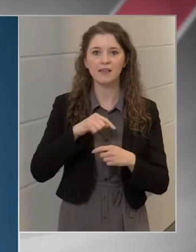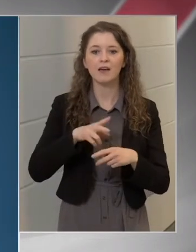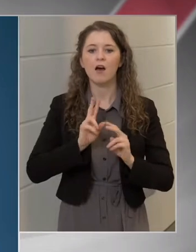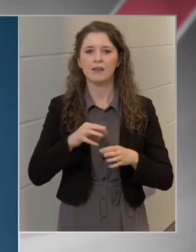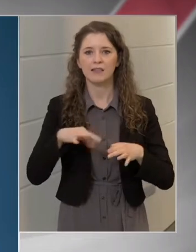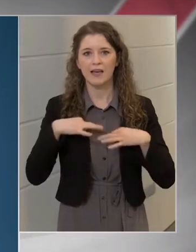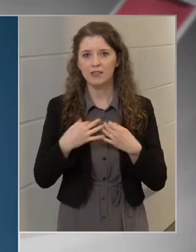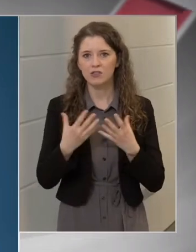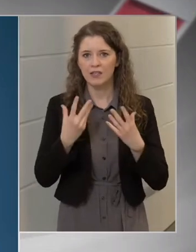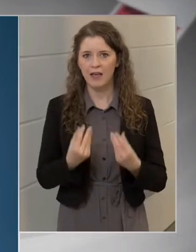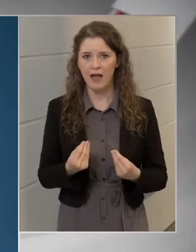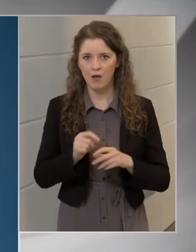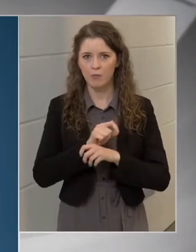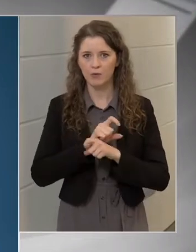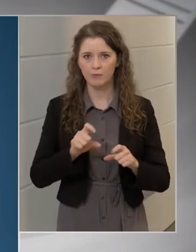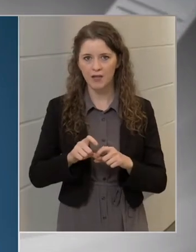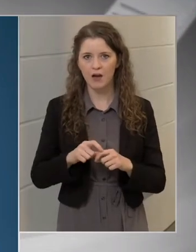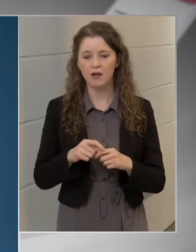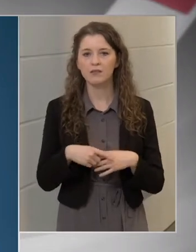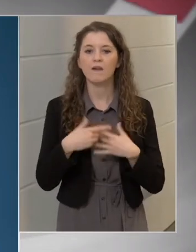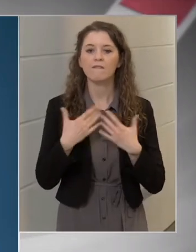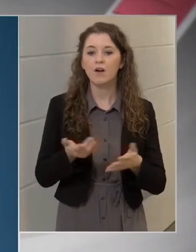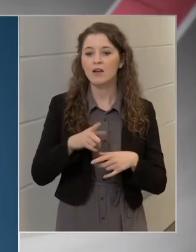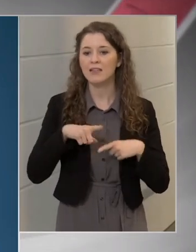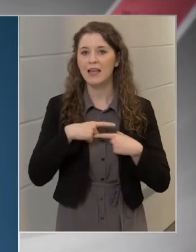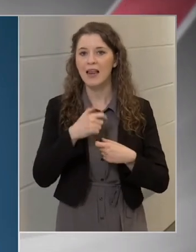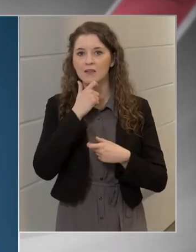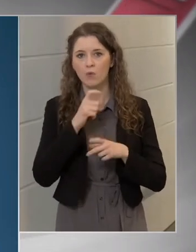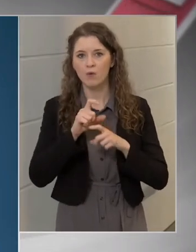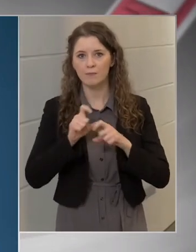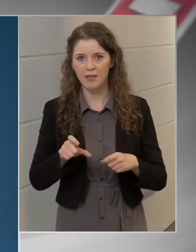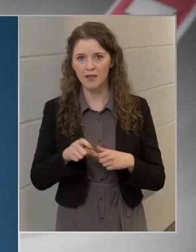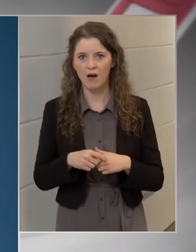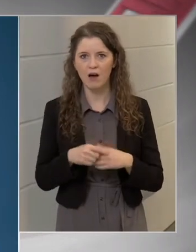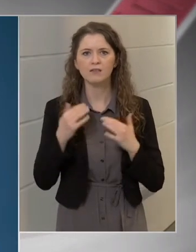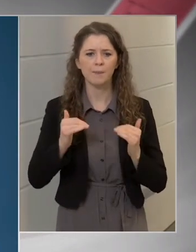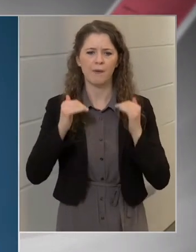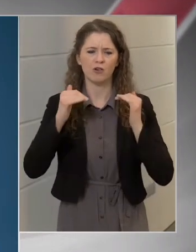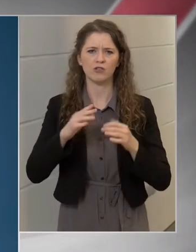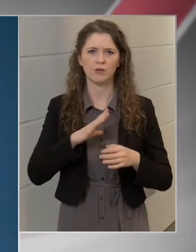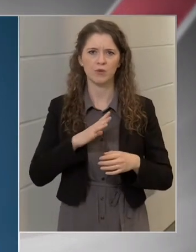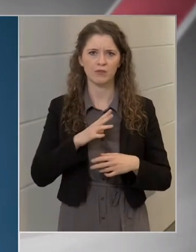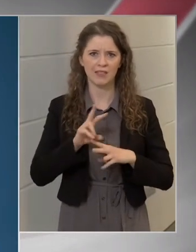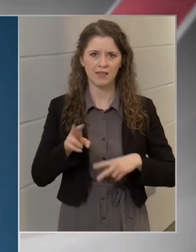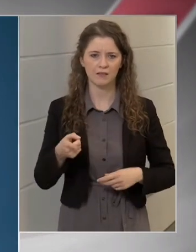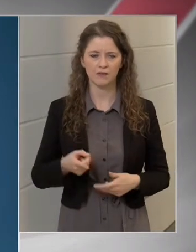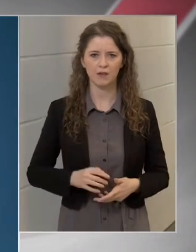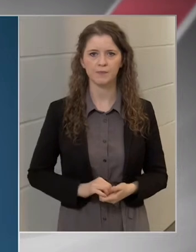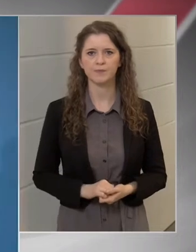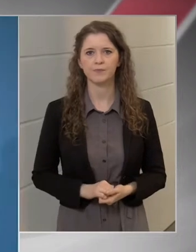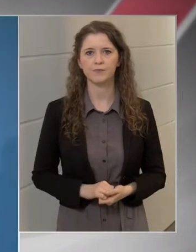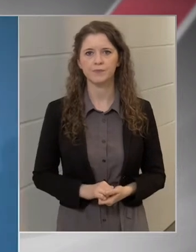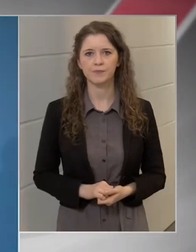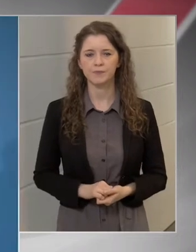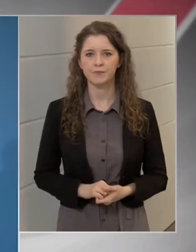egészségi állapotuk miatt vagy életkoruk miatt fokozott kockázattal rendelkeznek.